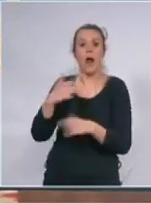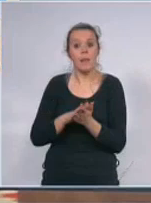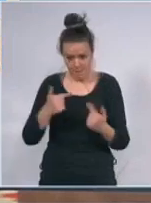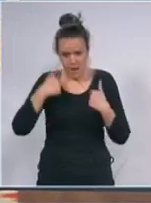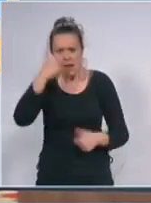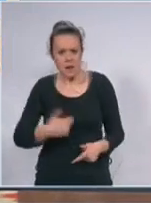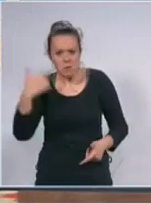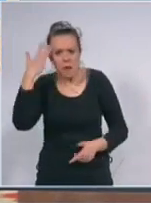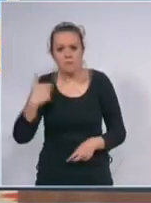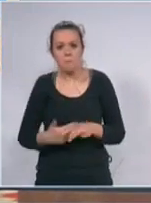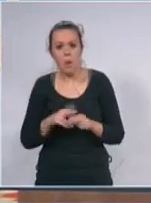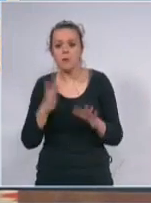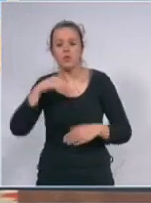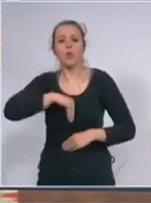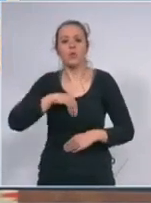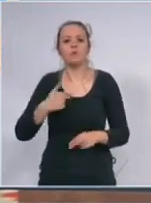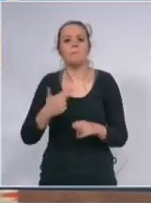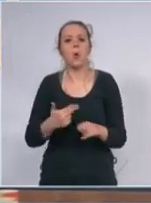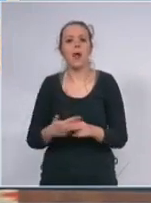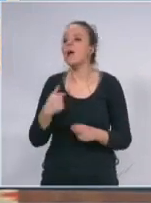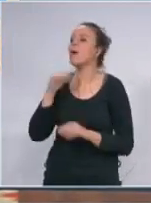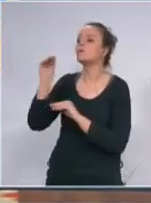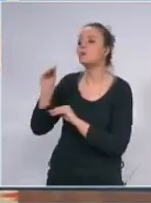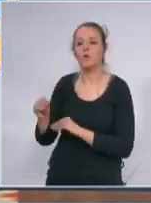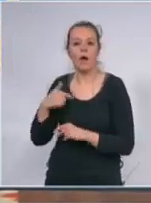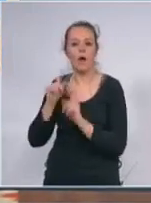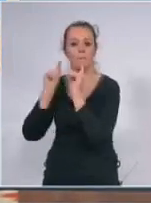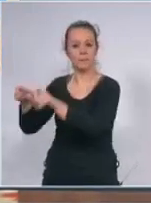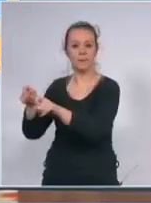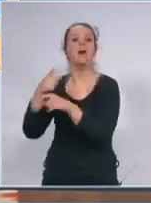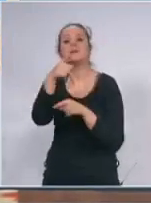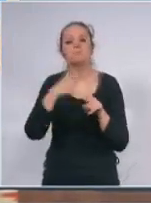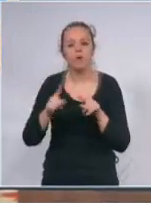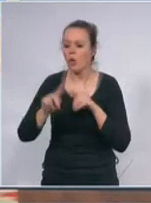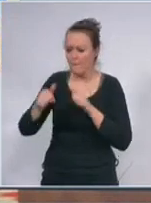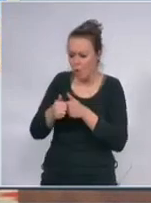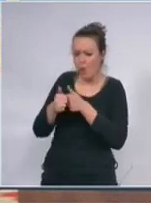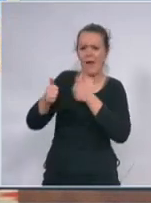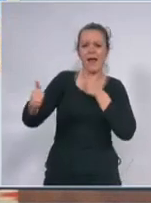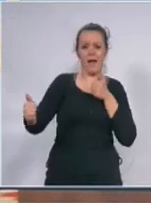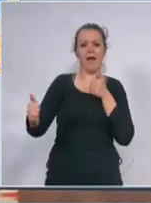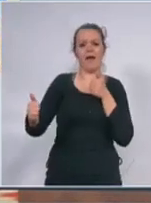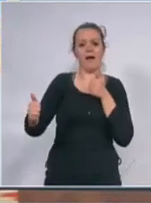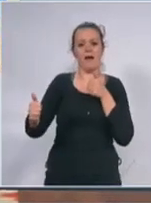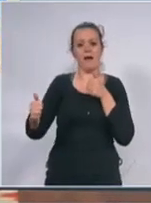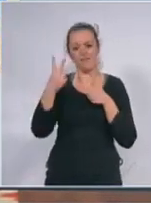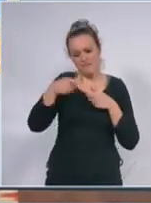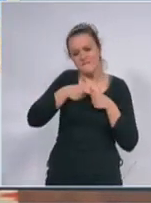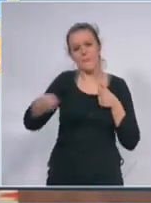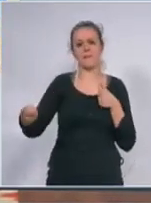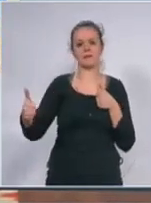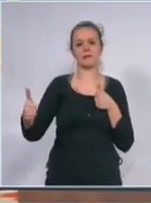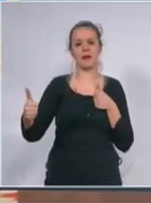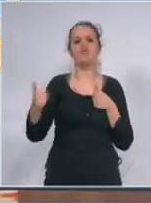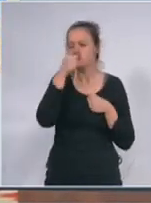da je bolestan to je razlog zašto moramo praktično da držimo distancu jedne od drugih da se uklonimo da se povučemo koliko